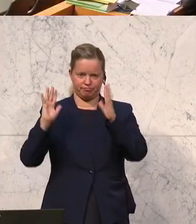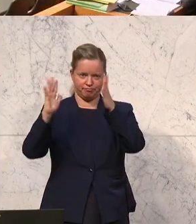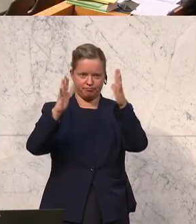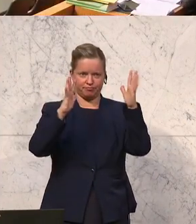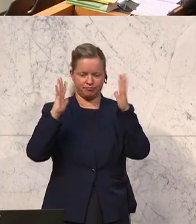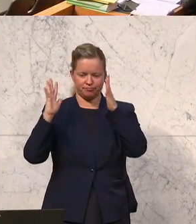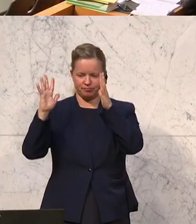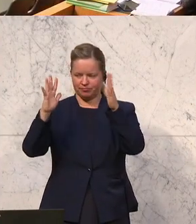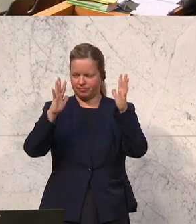Gut, Ecke von der ÖVP war das.